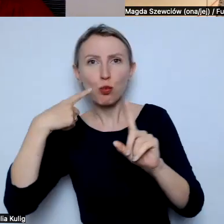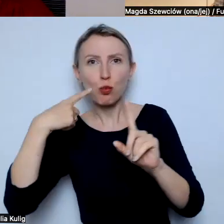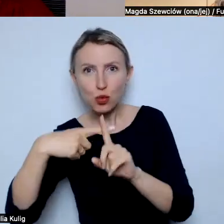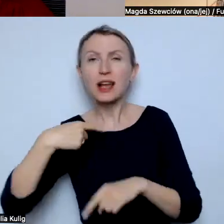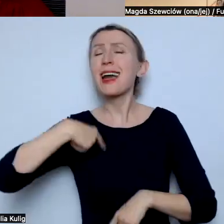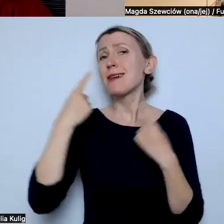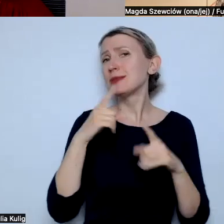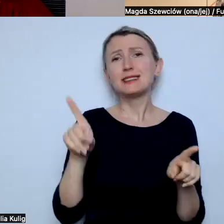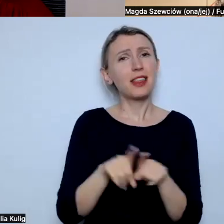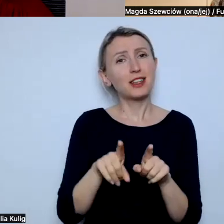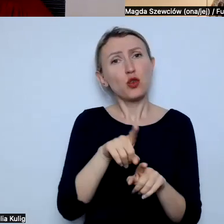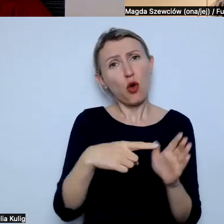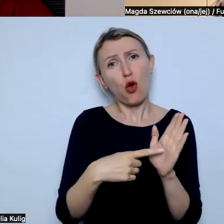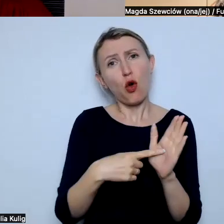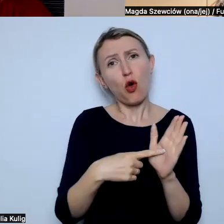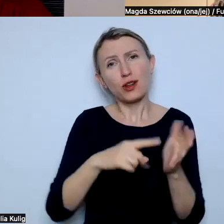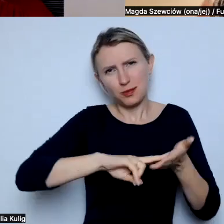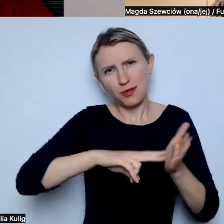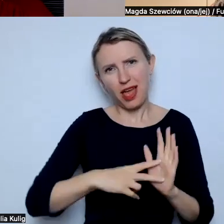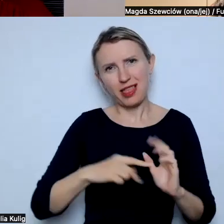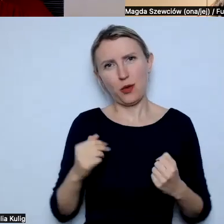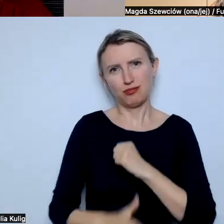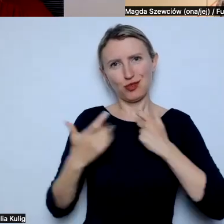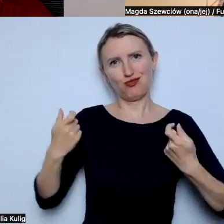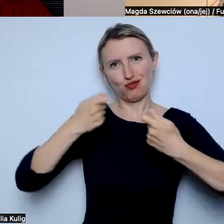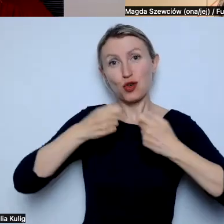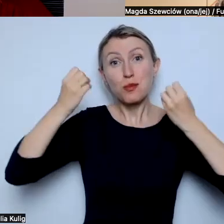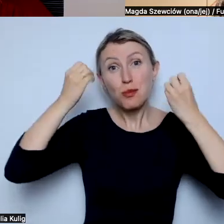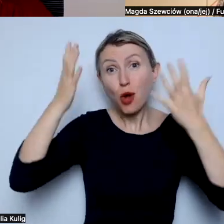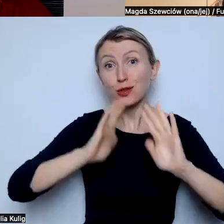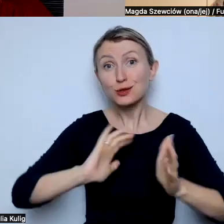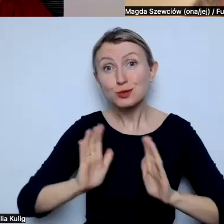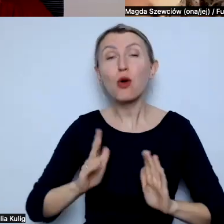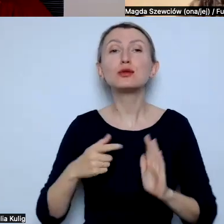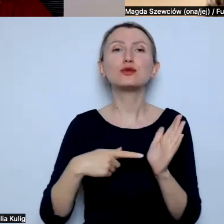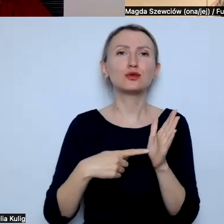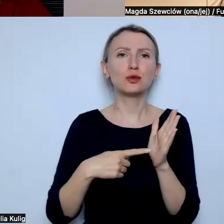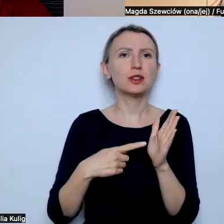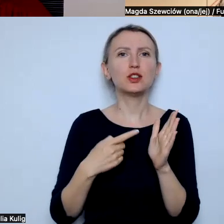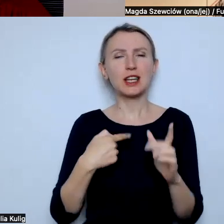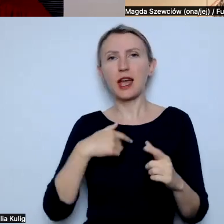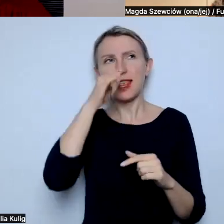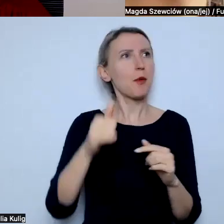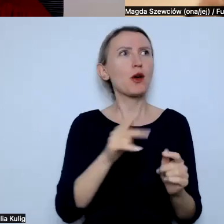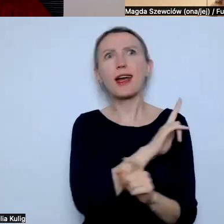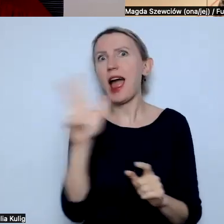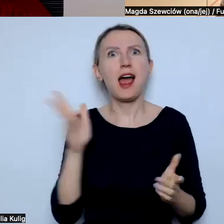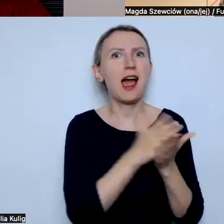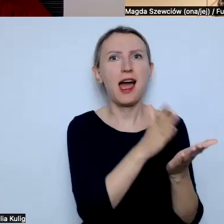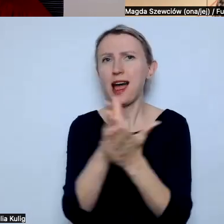to też jest jakaś strategia na to, jak sojusznikować mądrze, w takim sensie, że nie jestem w stanie wszystkiego ogarnąć.